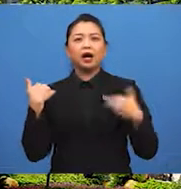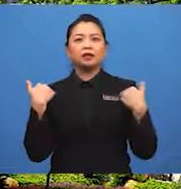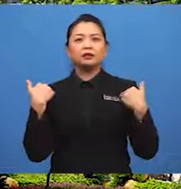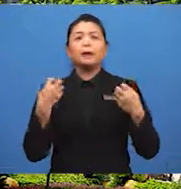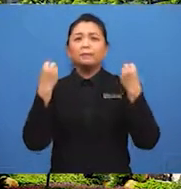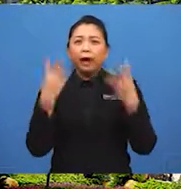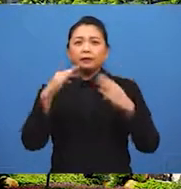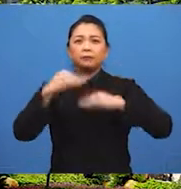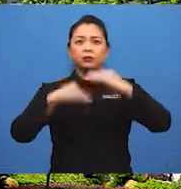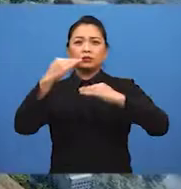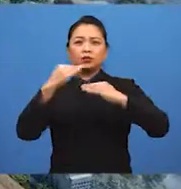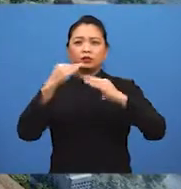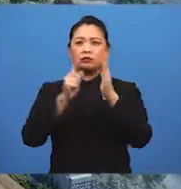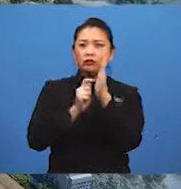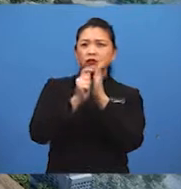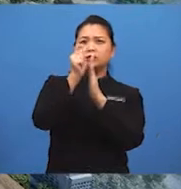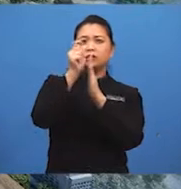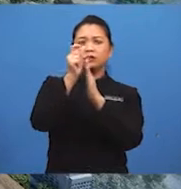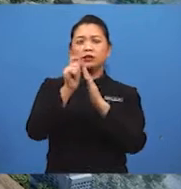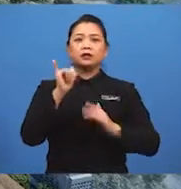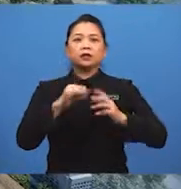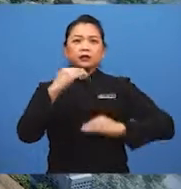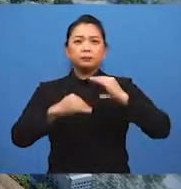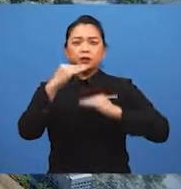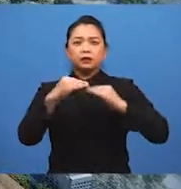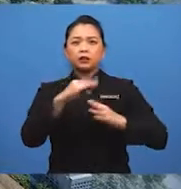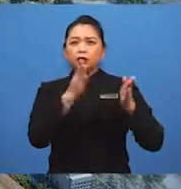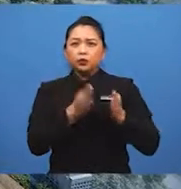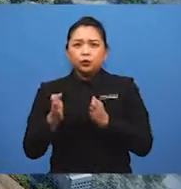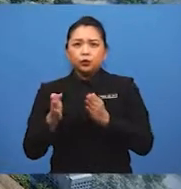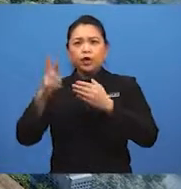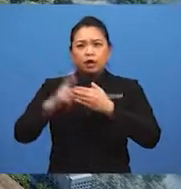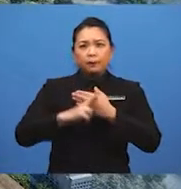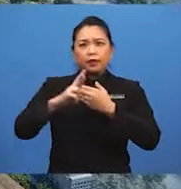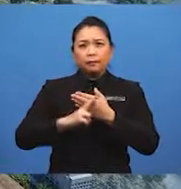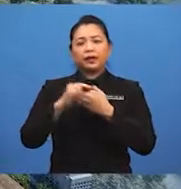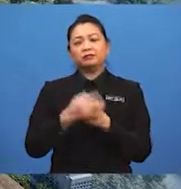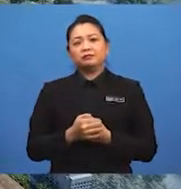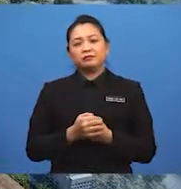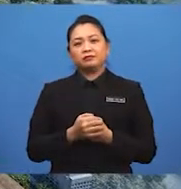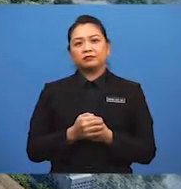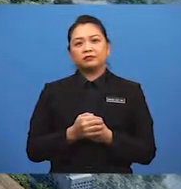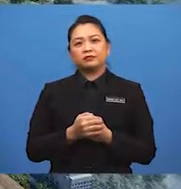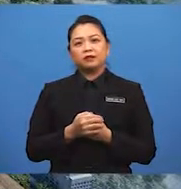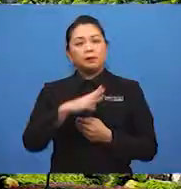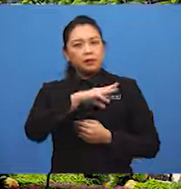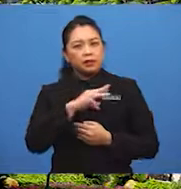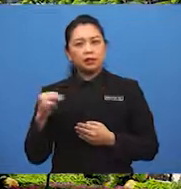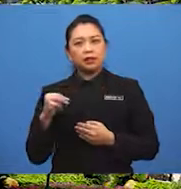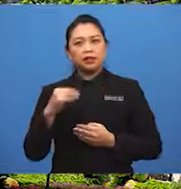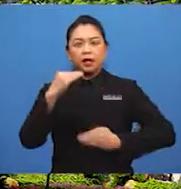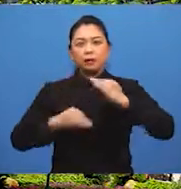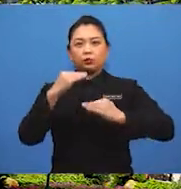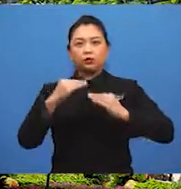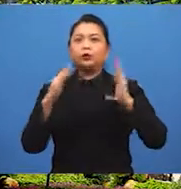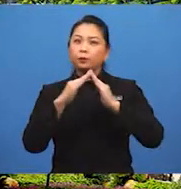terdapat banyak bangunan penjaga langit yang dibina dan disusun rapat-rapat. Manakala,